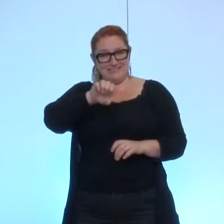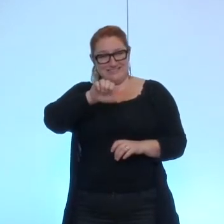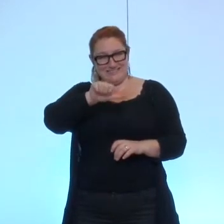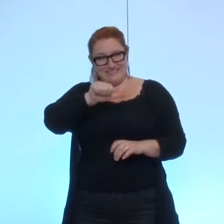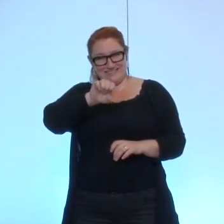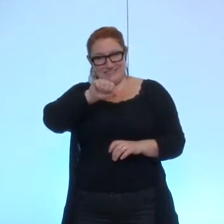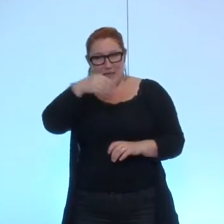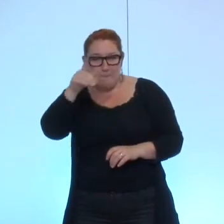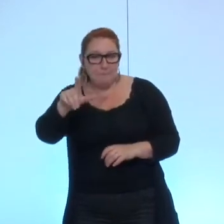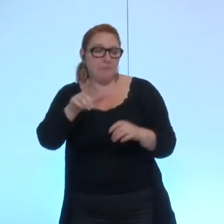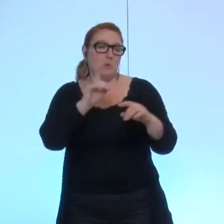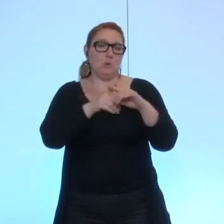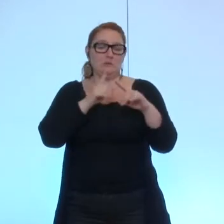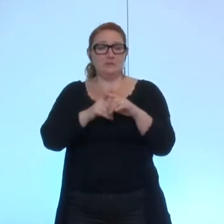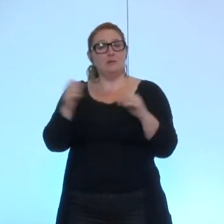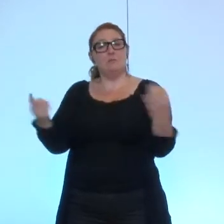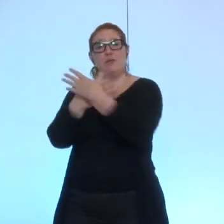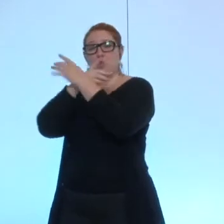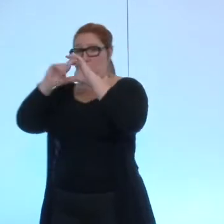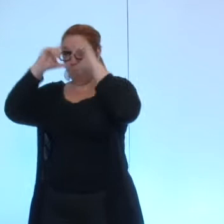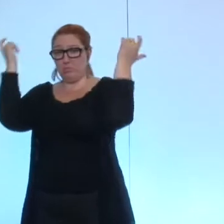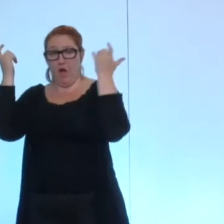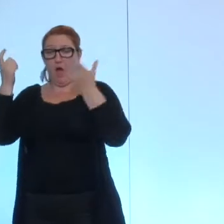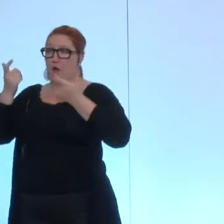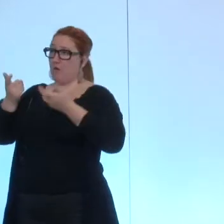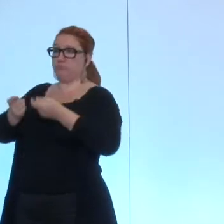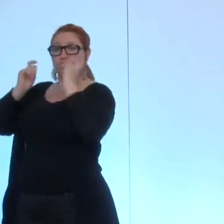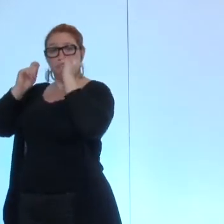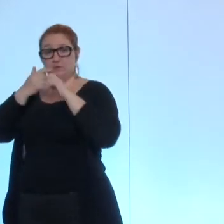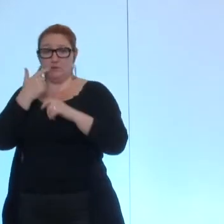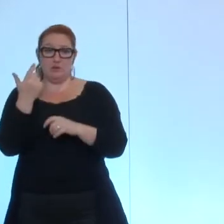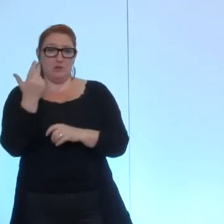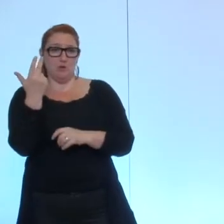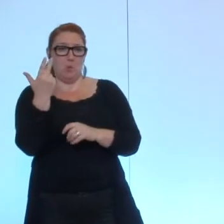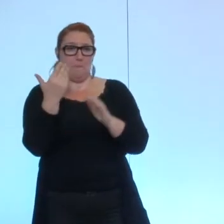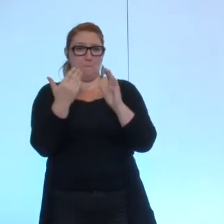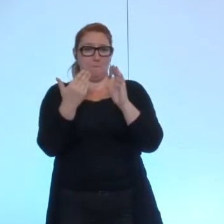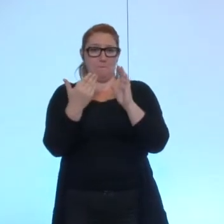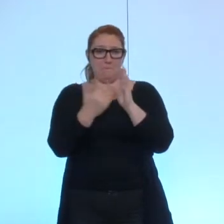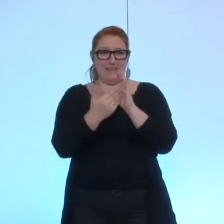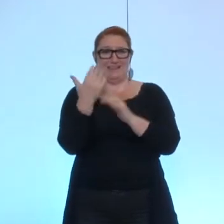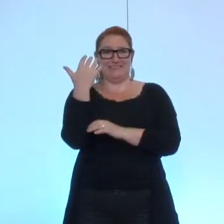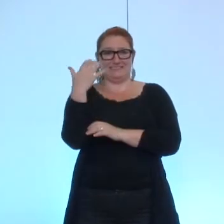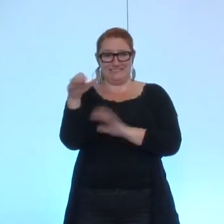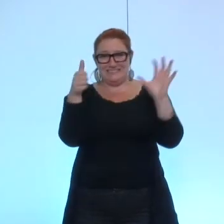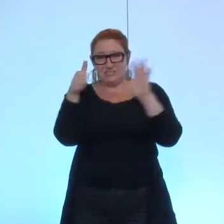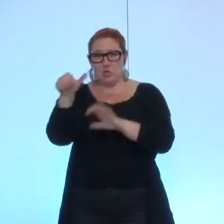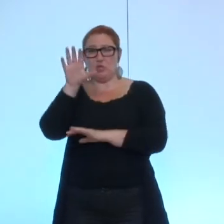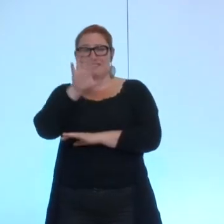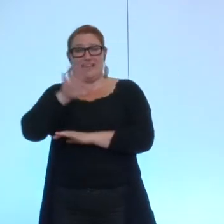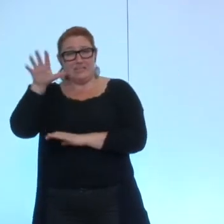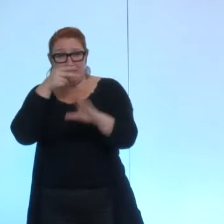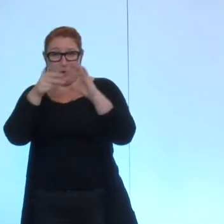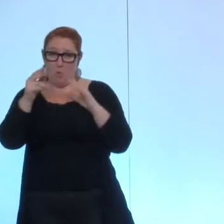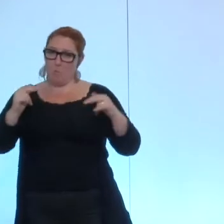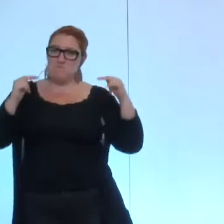métro, peuvent aller jusqu'à 3 655 euros ? Ces indemnités, M. le maire, mesdames et messieurs les adjoints, sont déjà bien au-delà du salaire